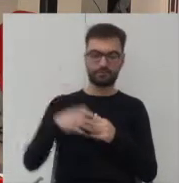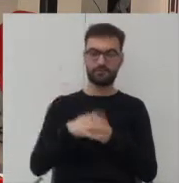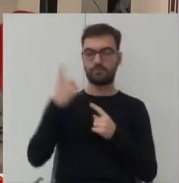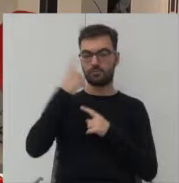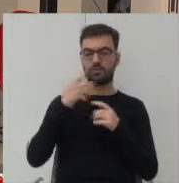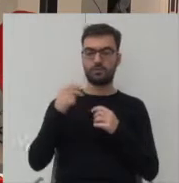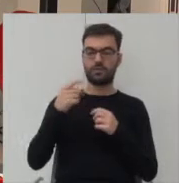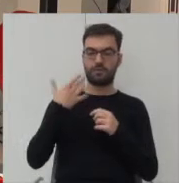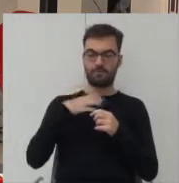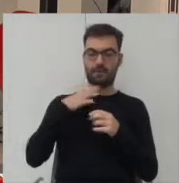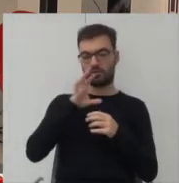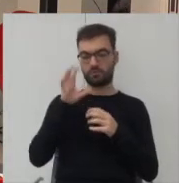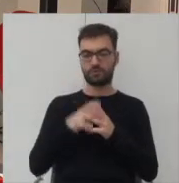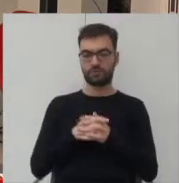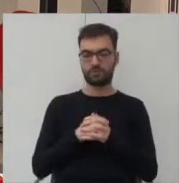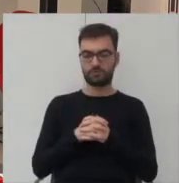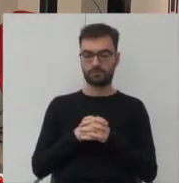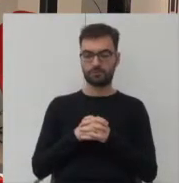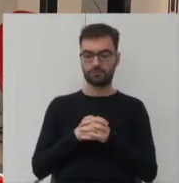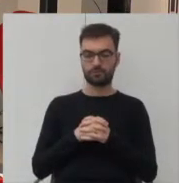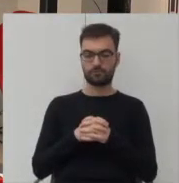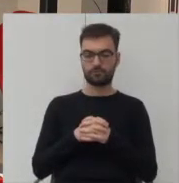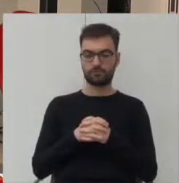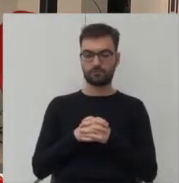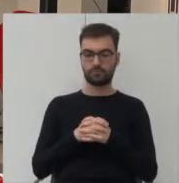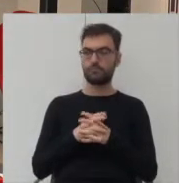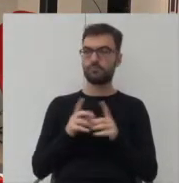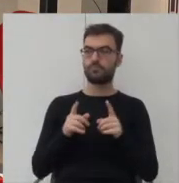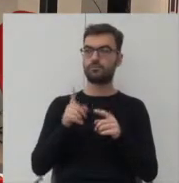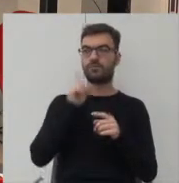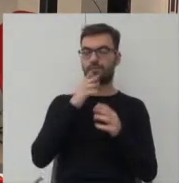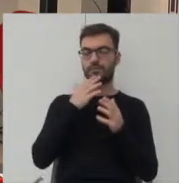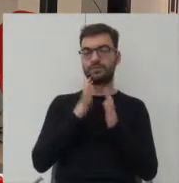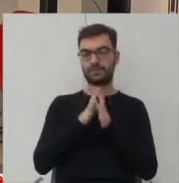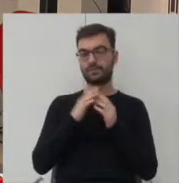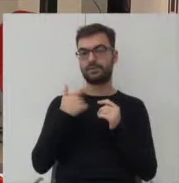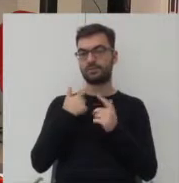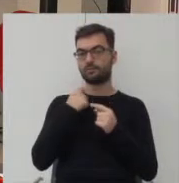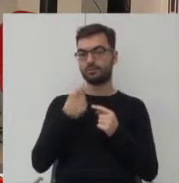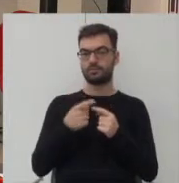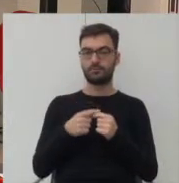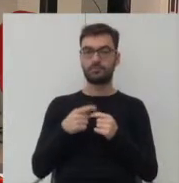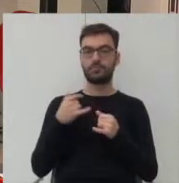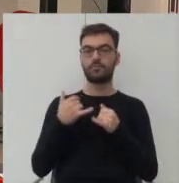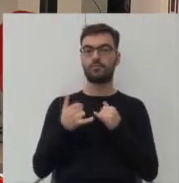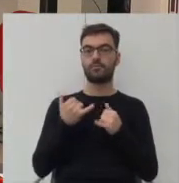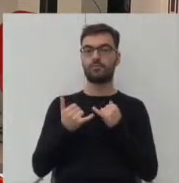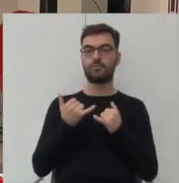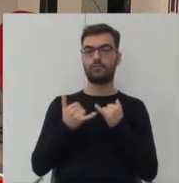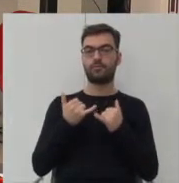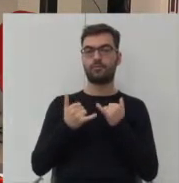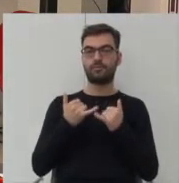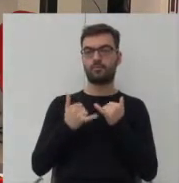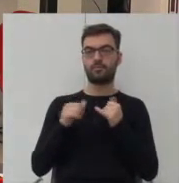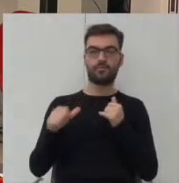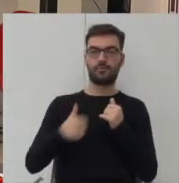myślę że warto obserwować jeśli mógłbym chciałbym powiedzieć tak jeśli chodzi o ten